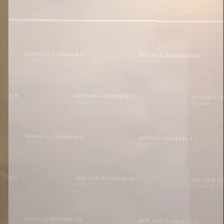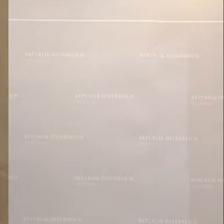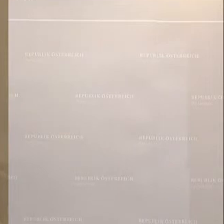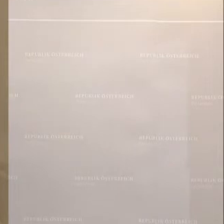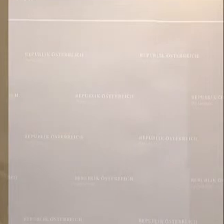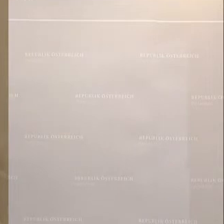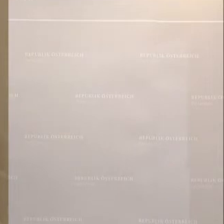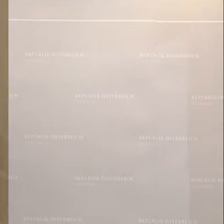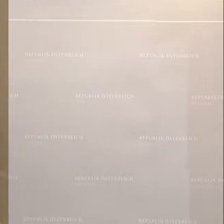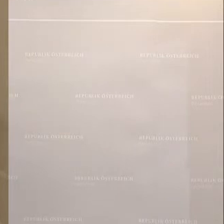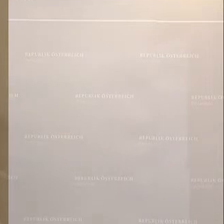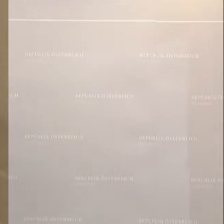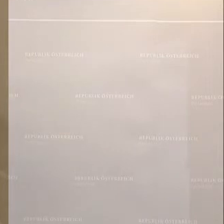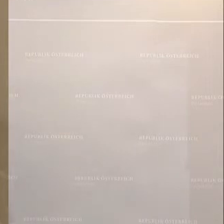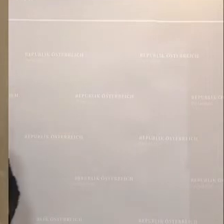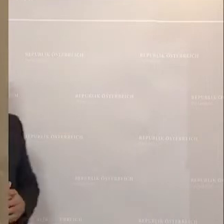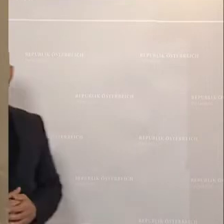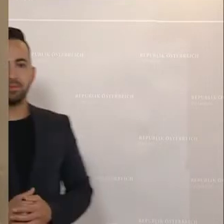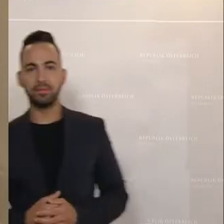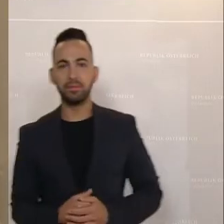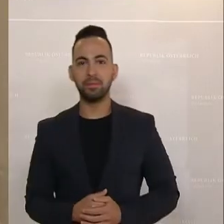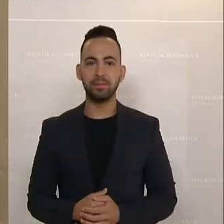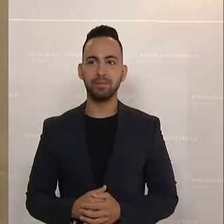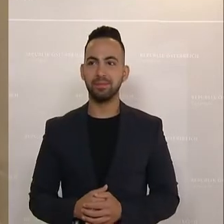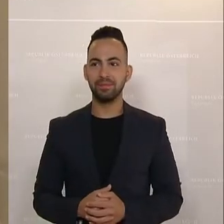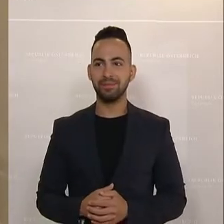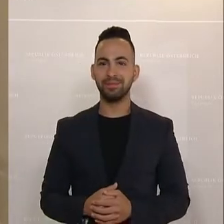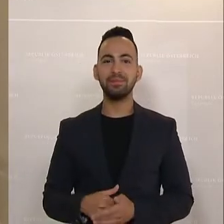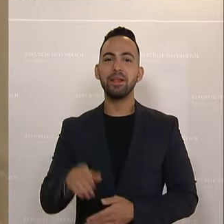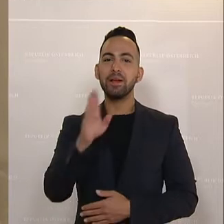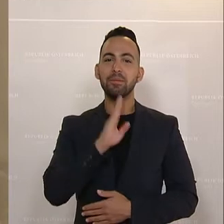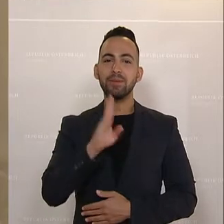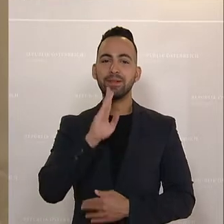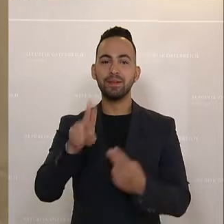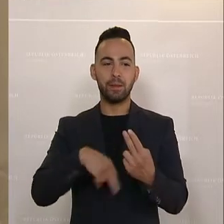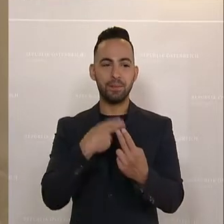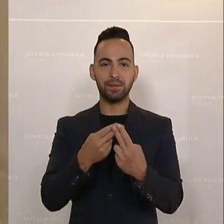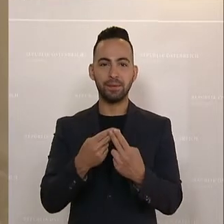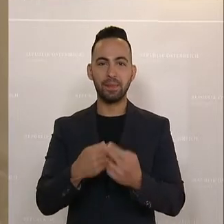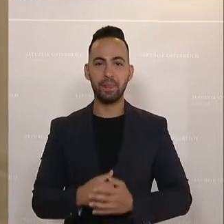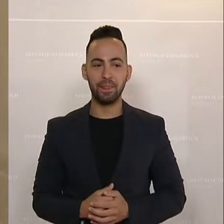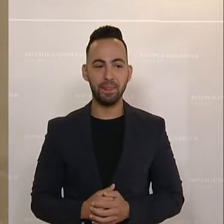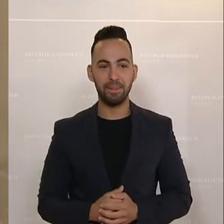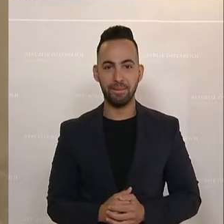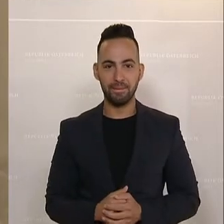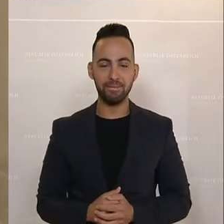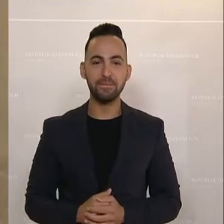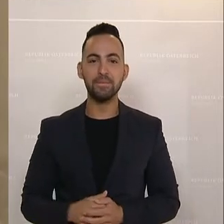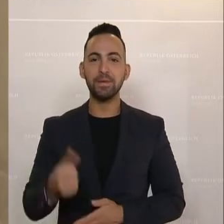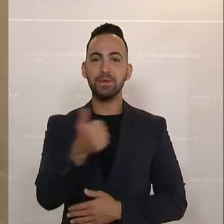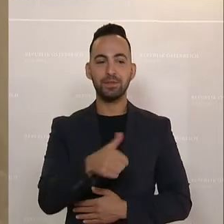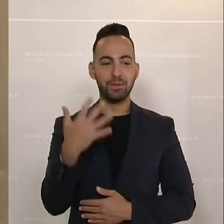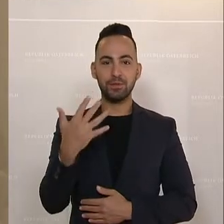mit geringer Pension wurden umfangreiche Pakete geschaffen. Es gab im Dezember letzten Jahres die 150 Euro